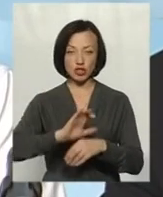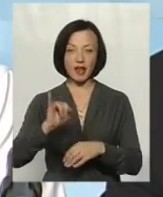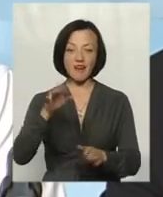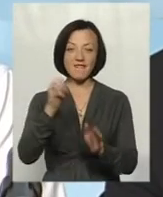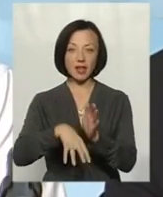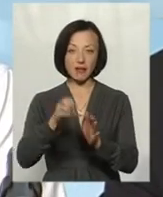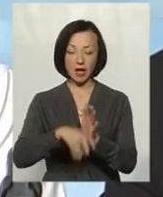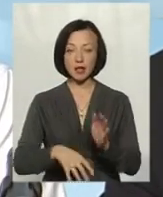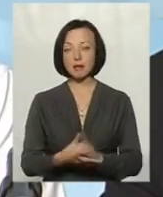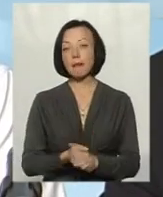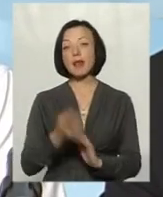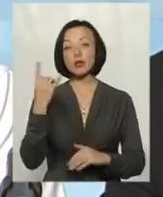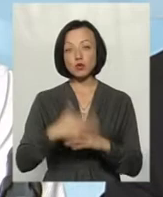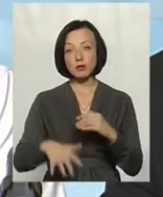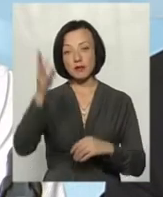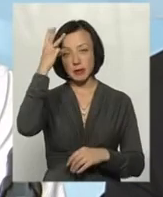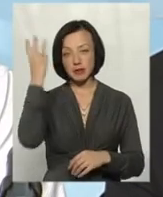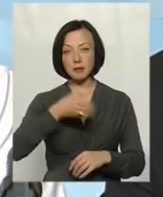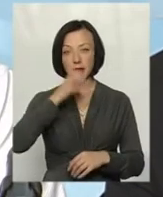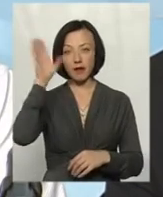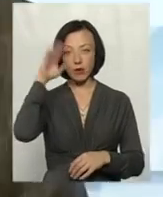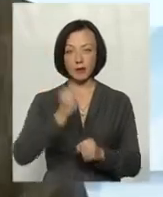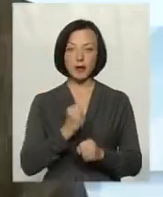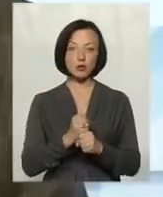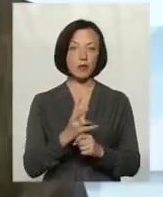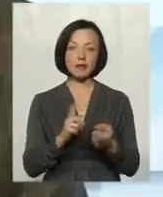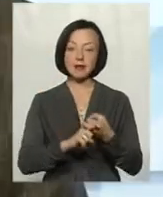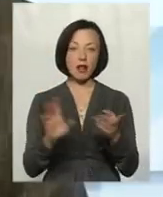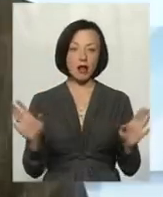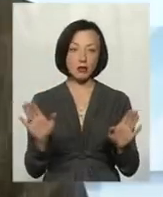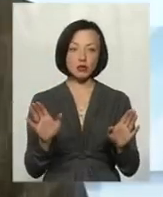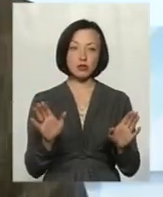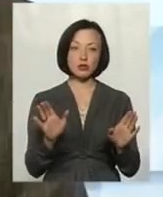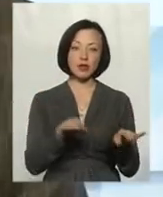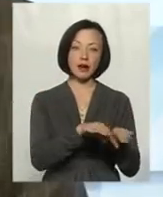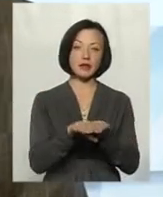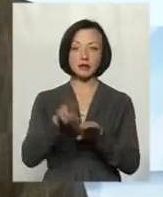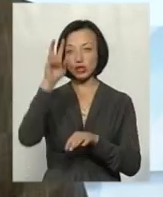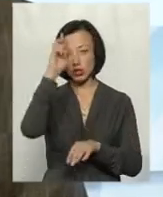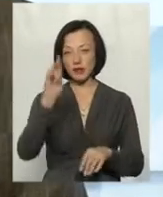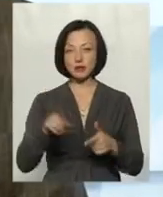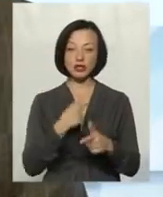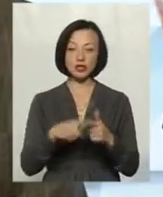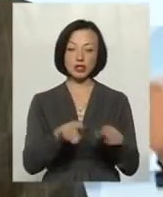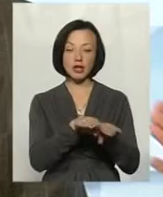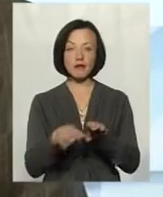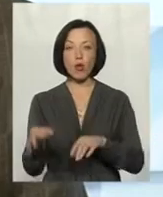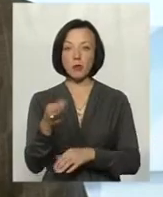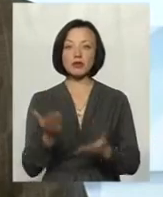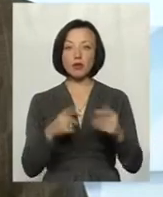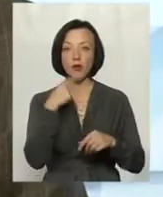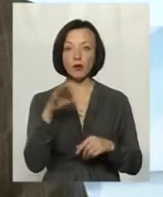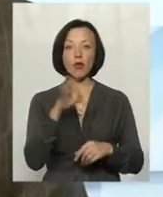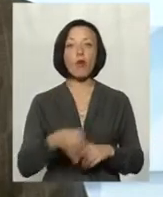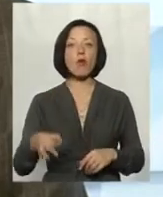Зрозуміло, що у Хмельницькому та програма «Питна вода» діє незалежно від того, діє вона на рівні держави чи на рівні області? Якщо говорити